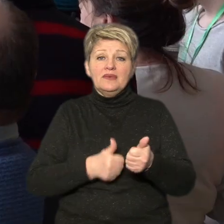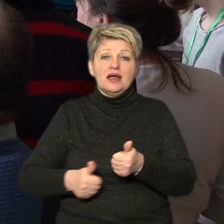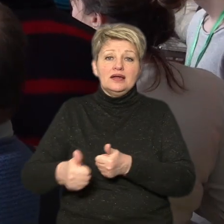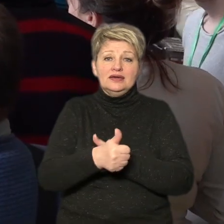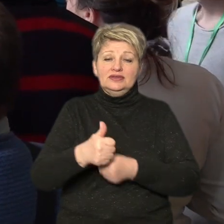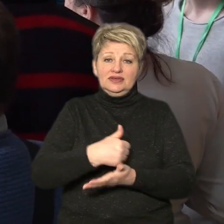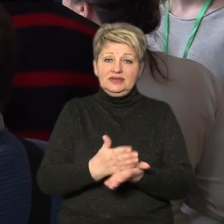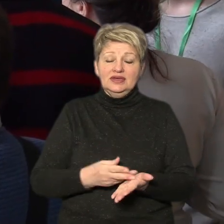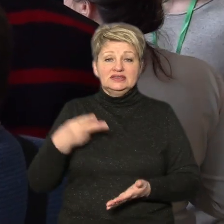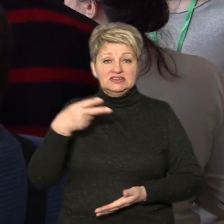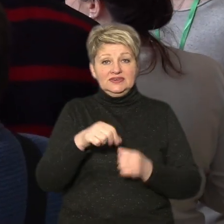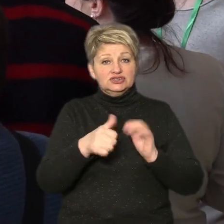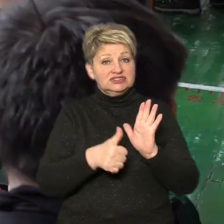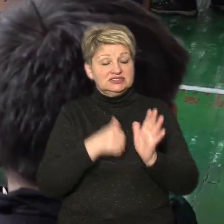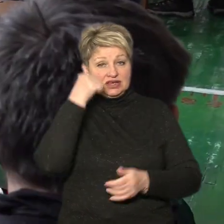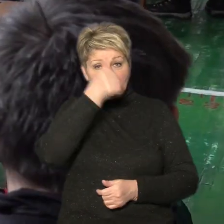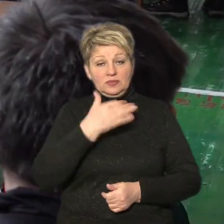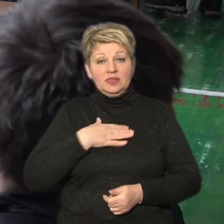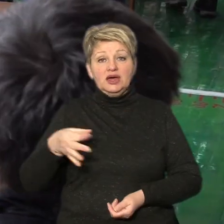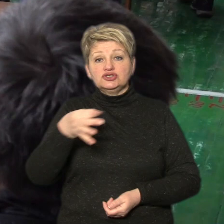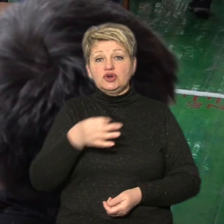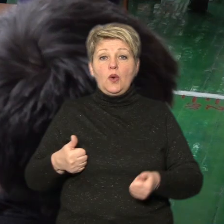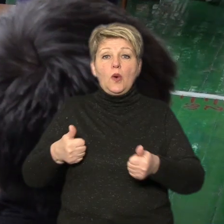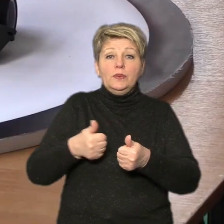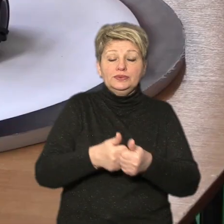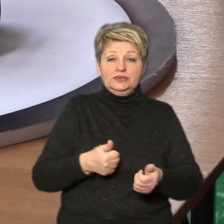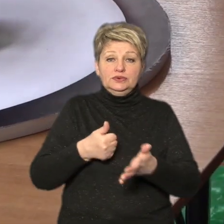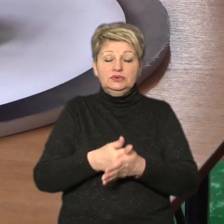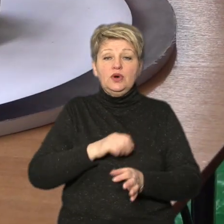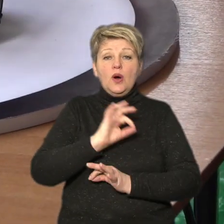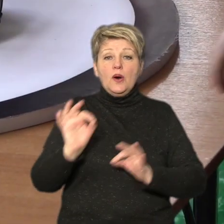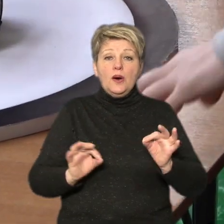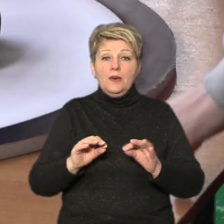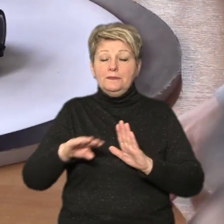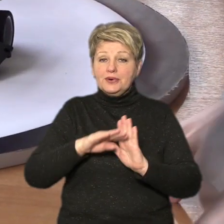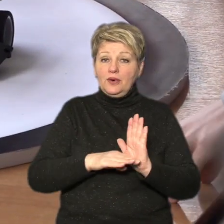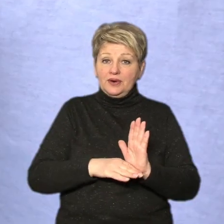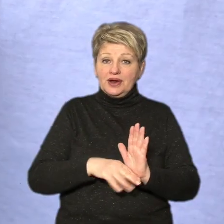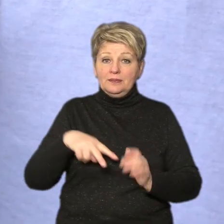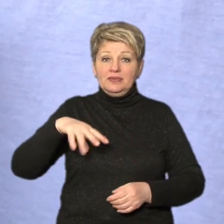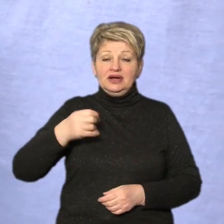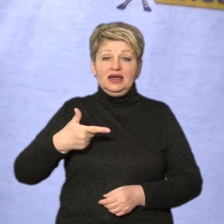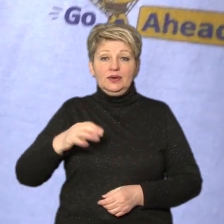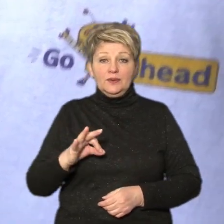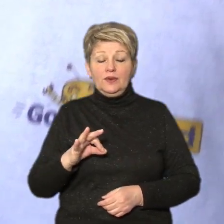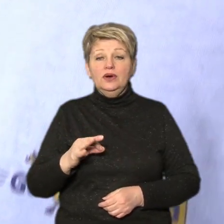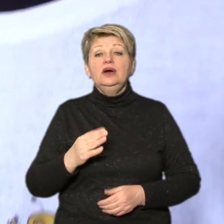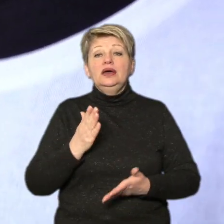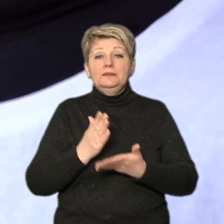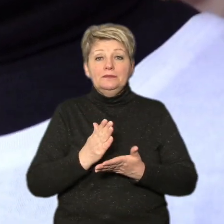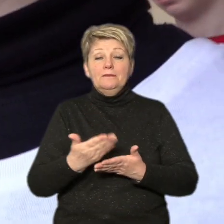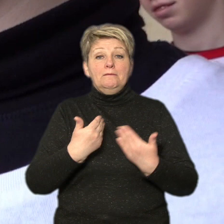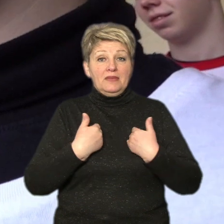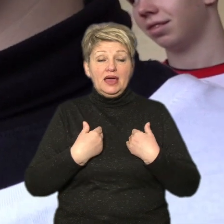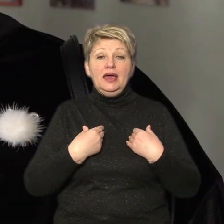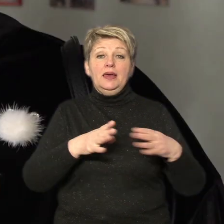якості. З 2016 року наша область долучилась до програми LEGO Education, певна кількість шкіл має набори LEGO, і ми